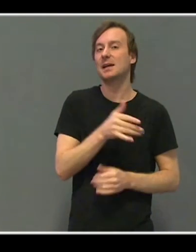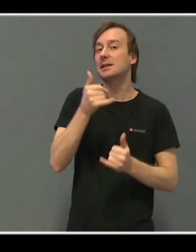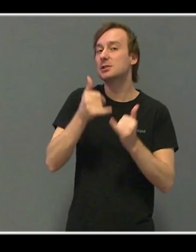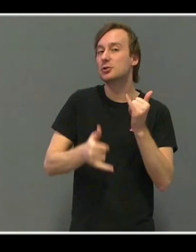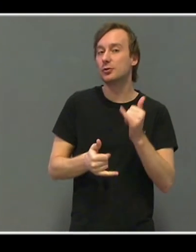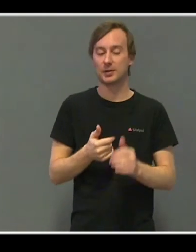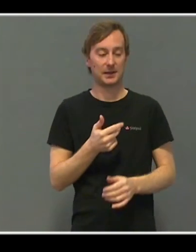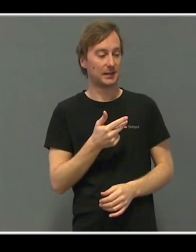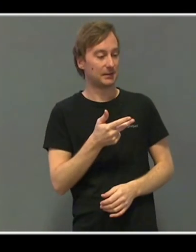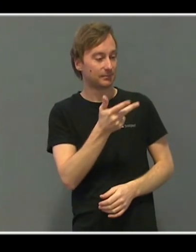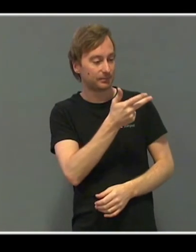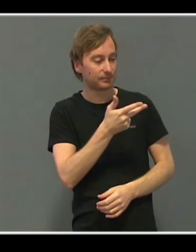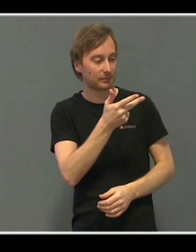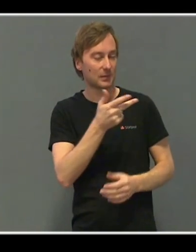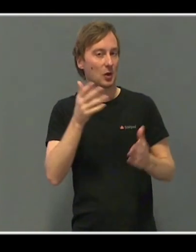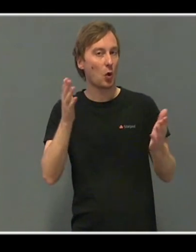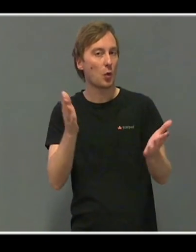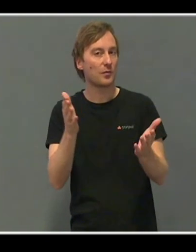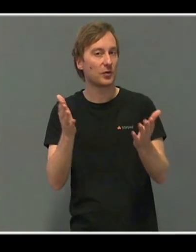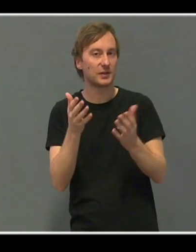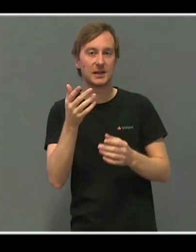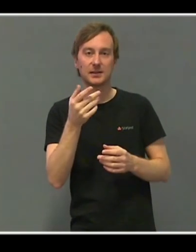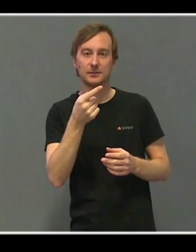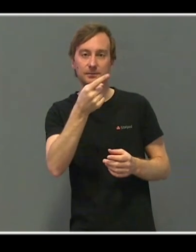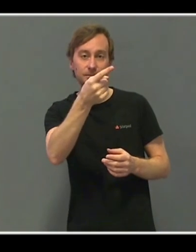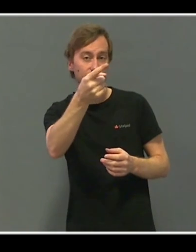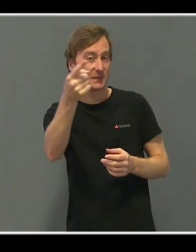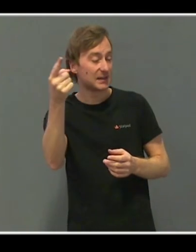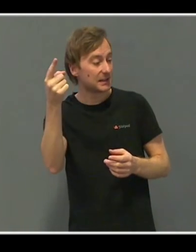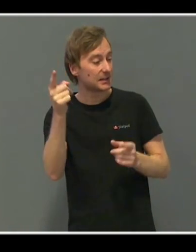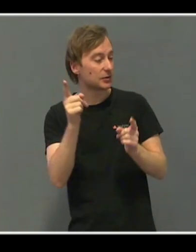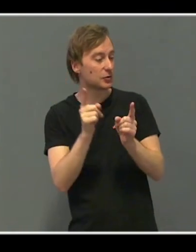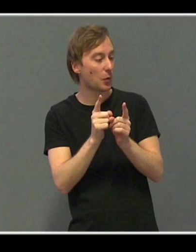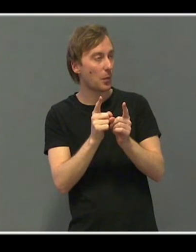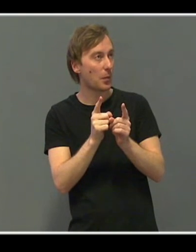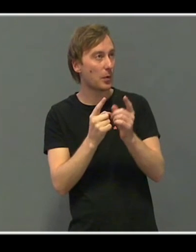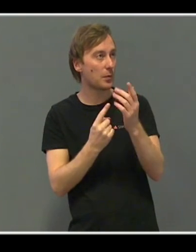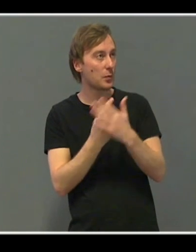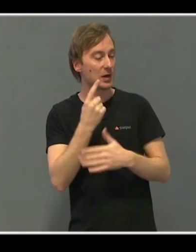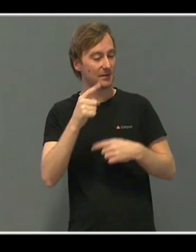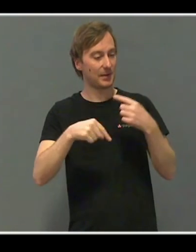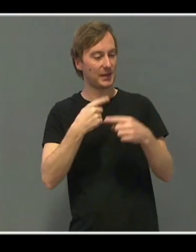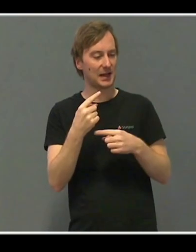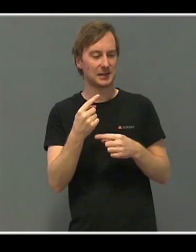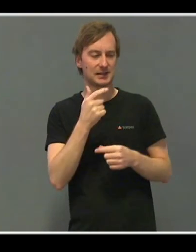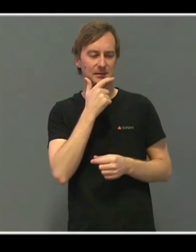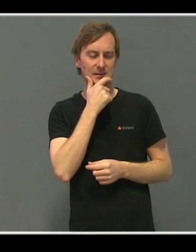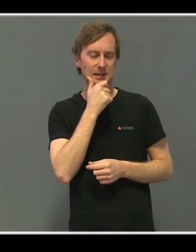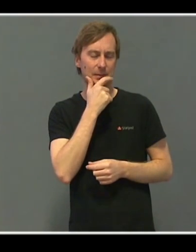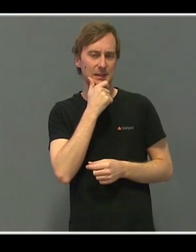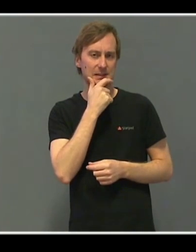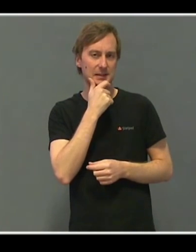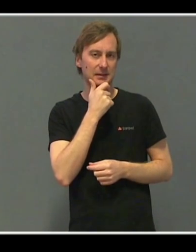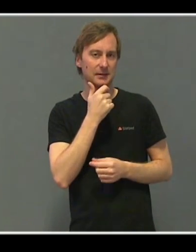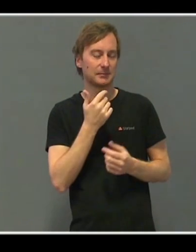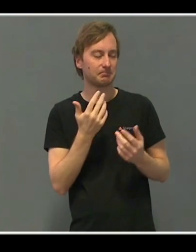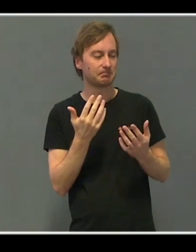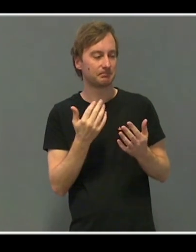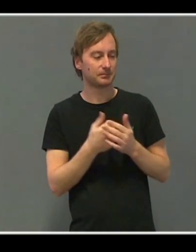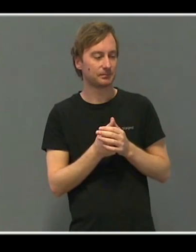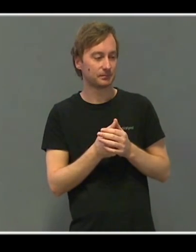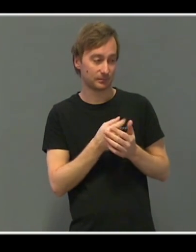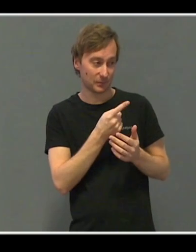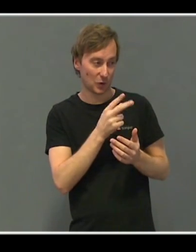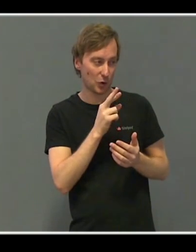lov til å komme med en oppfordring til de der hjemme, som kanskje fremdeles etter denne samtalen er litt skeptisk. Hvis jeg kan